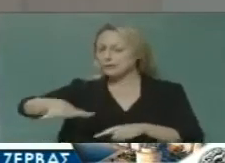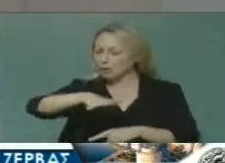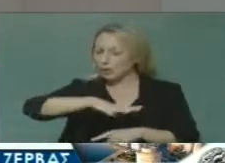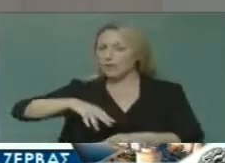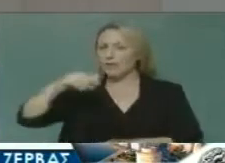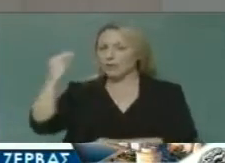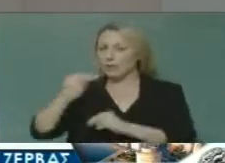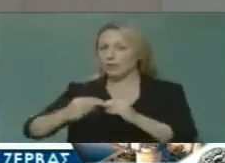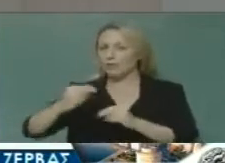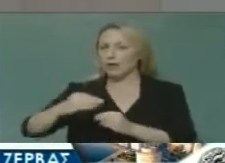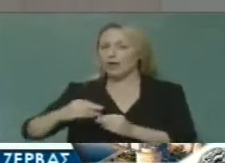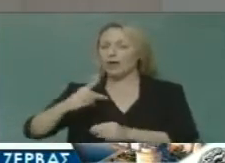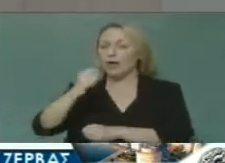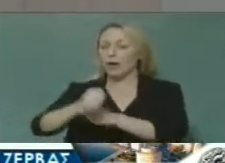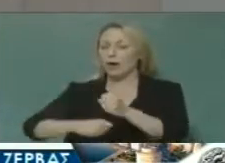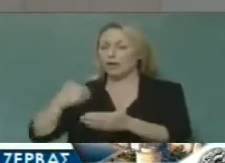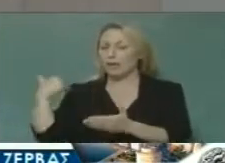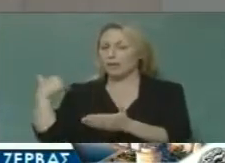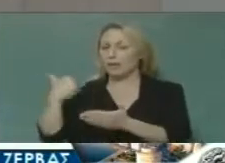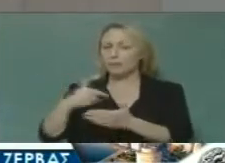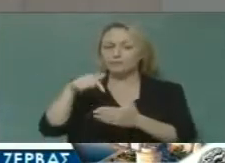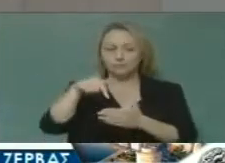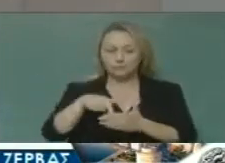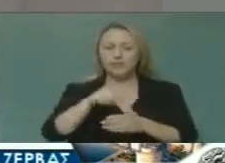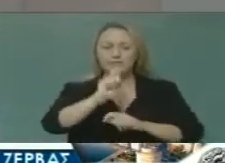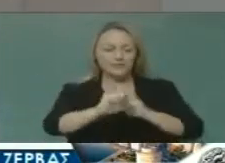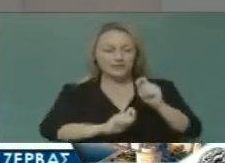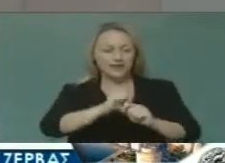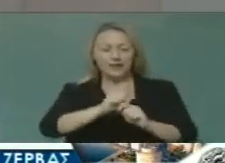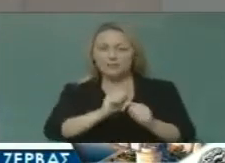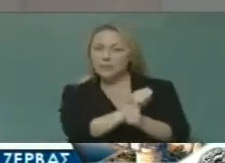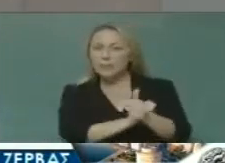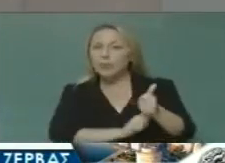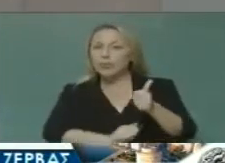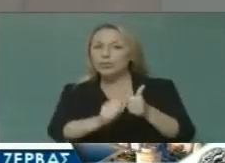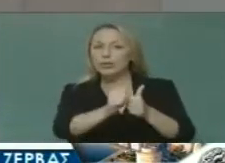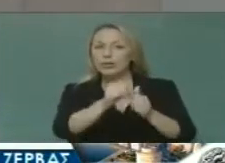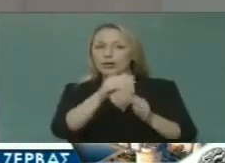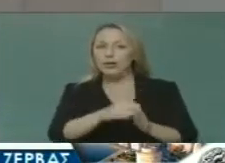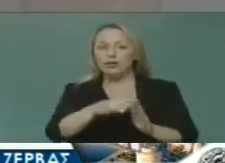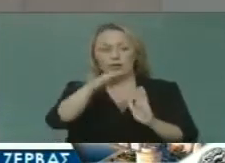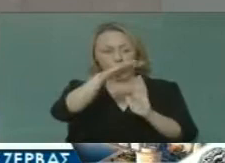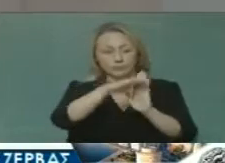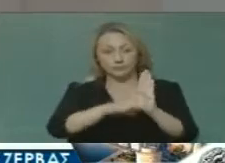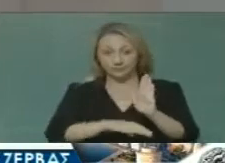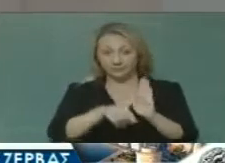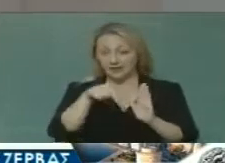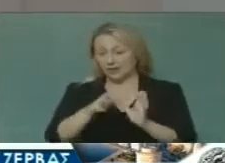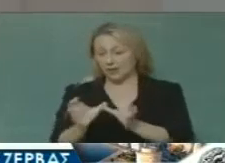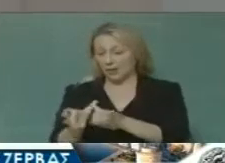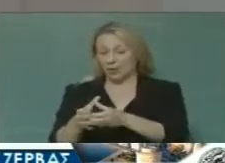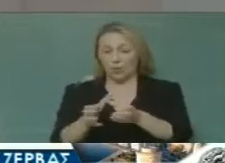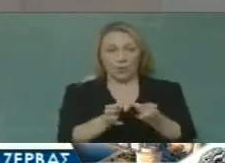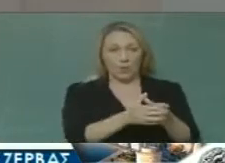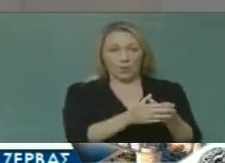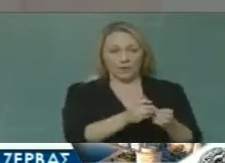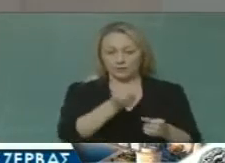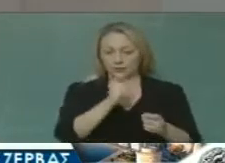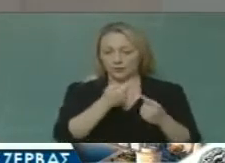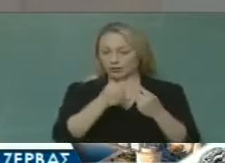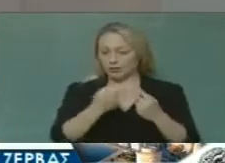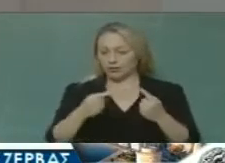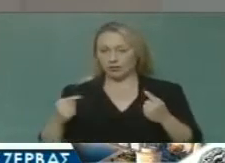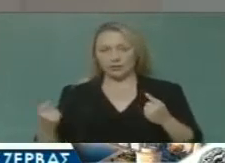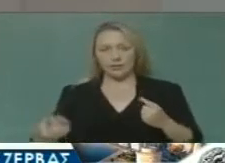Προσπαθήσαμε να καταστήσουμε αυτή την ατζέντα σημείο αναφοράς σε ένα πολυδιασπασμένο πολιτικό σκηνικό διεκδικώντας την